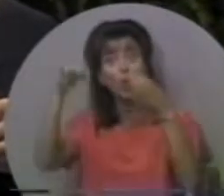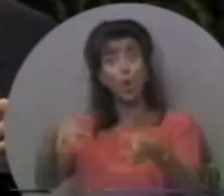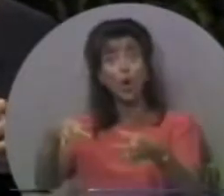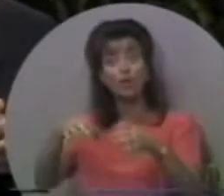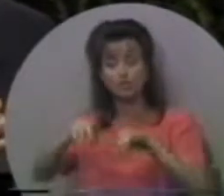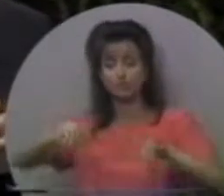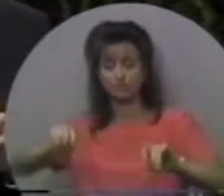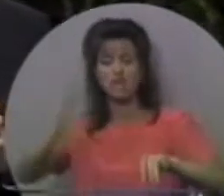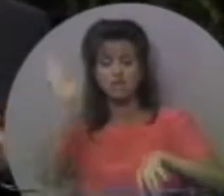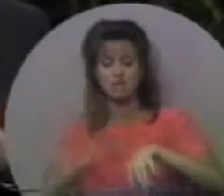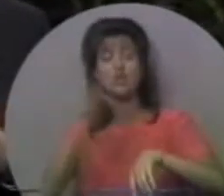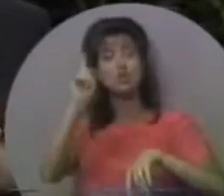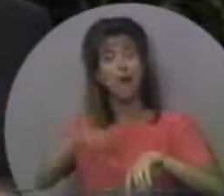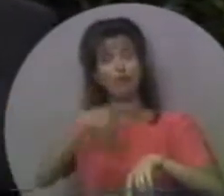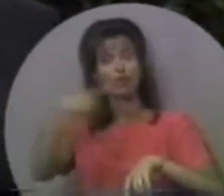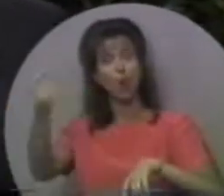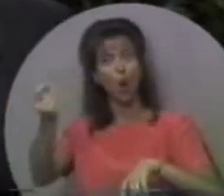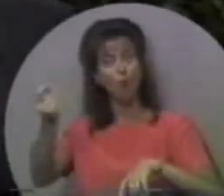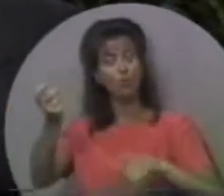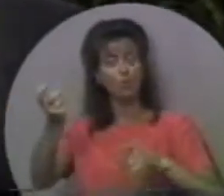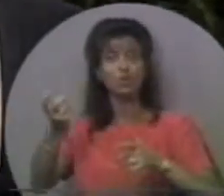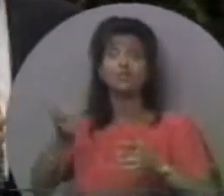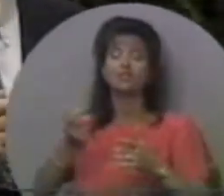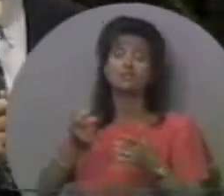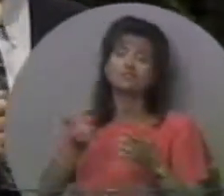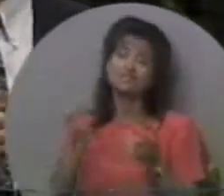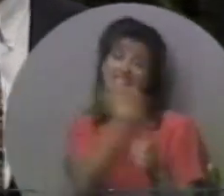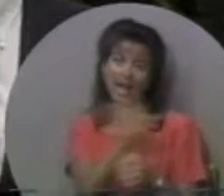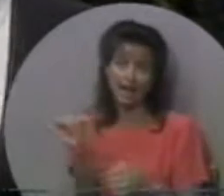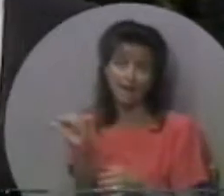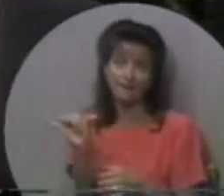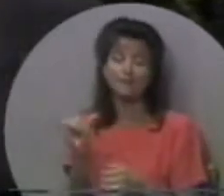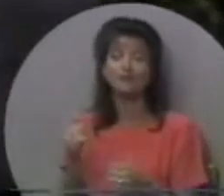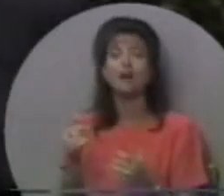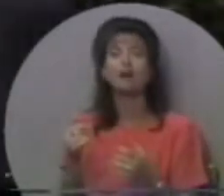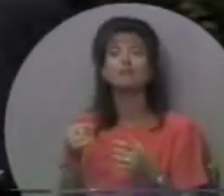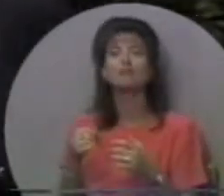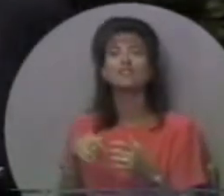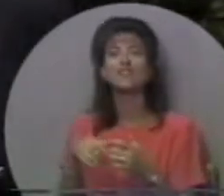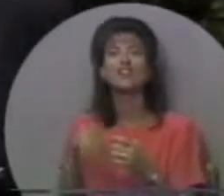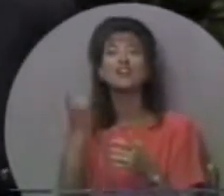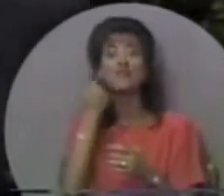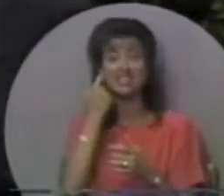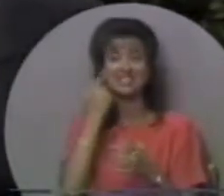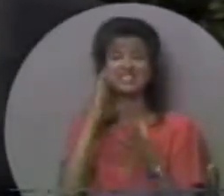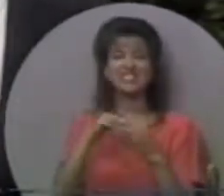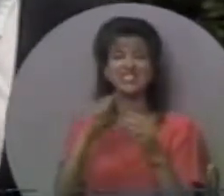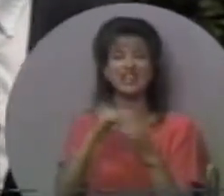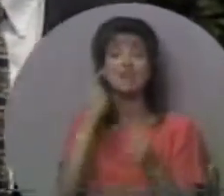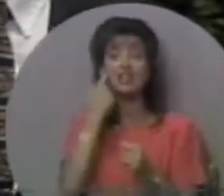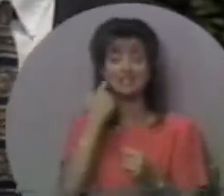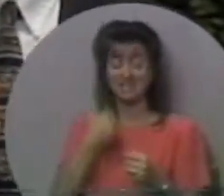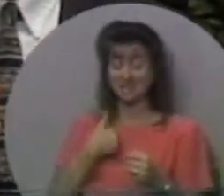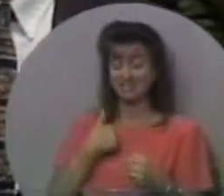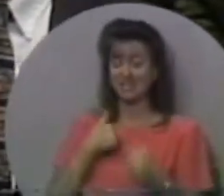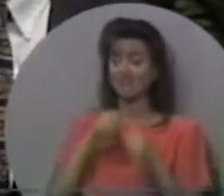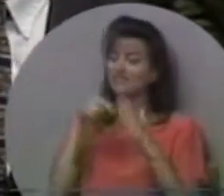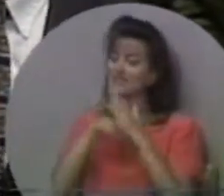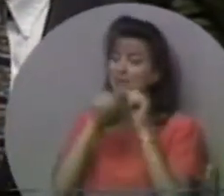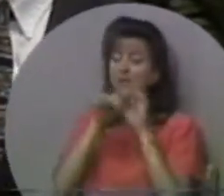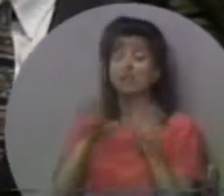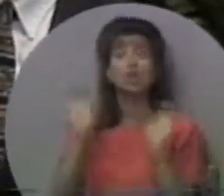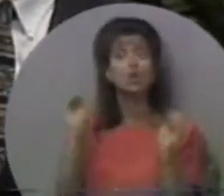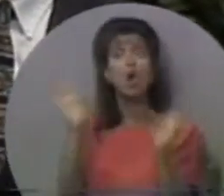Я думаю, багато з вас були викликані повісткою в суд. У мене довго не було проблем з